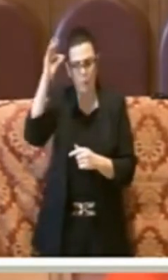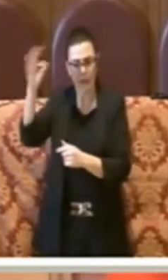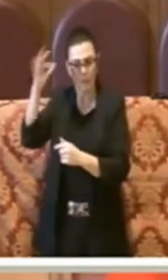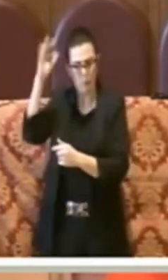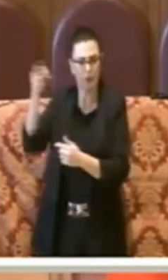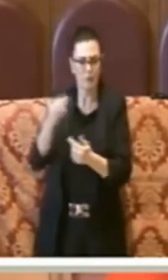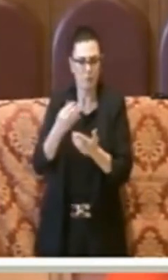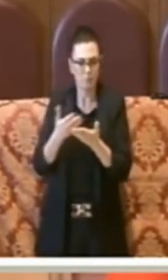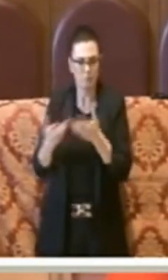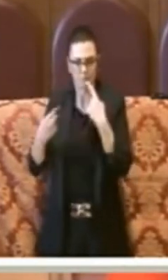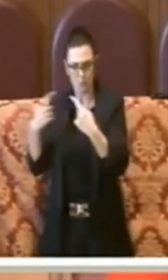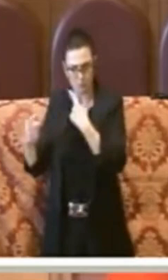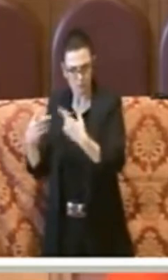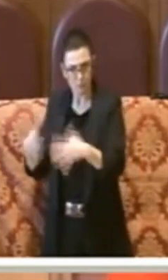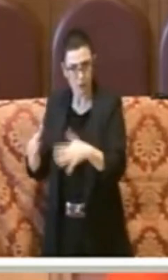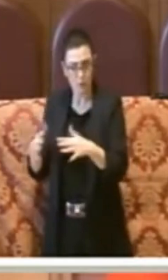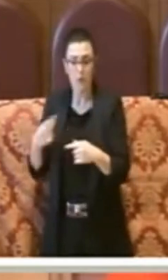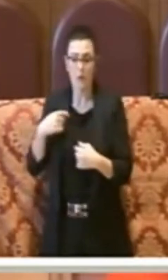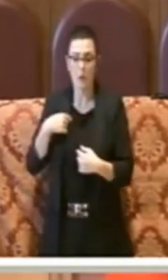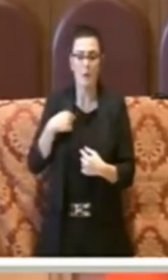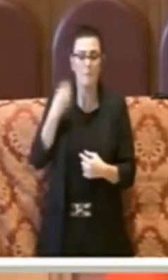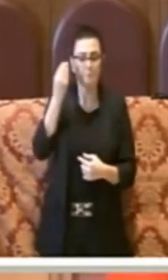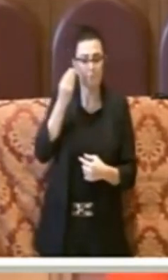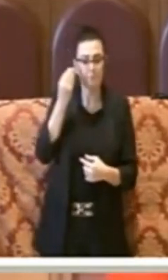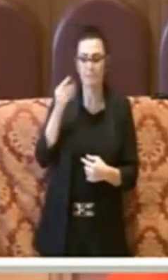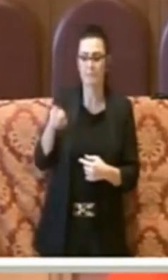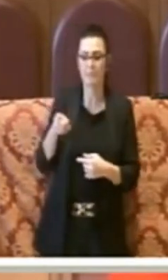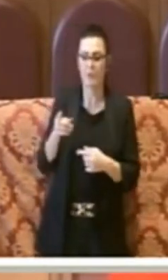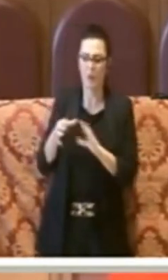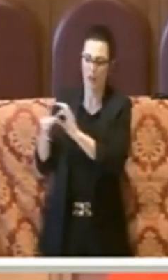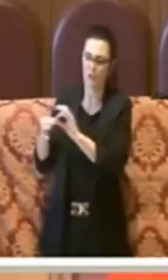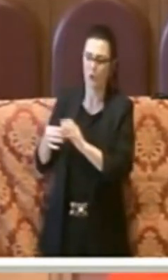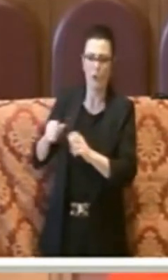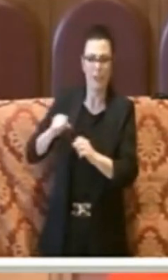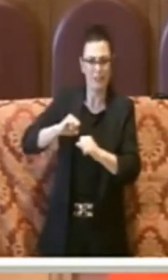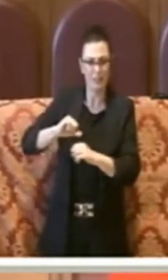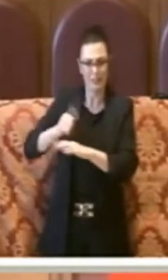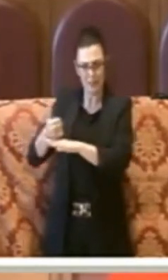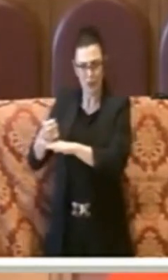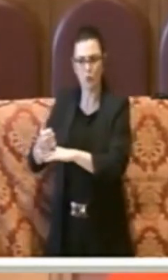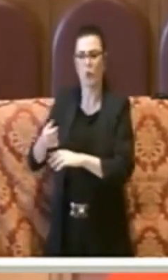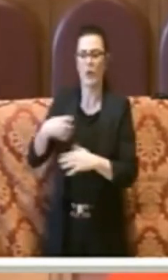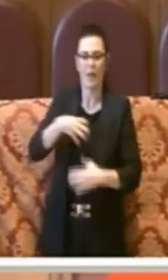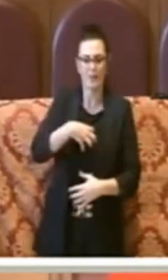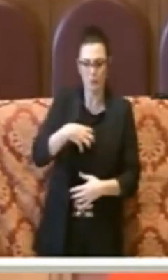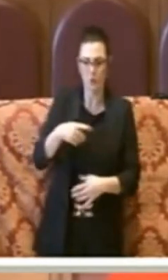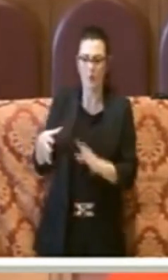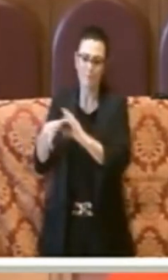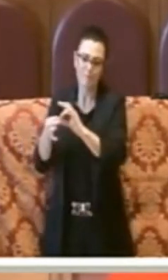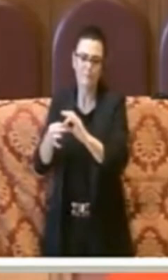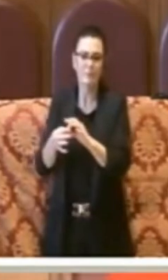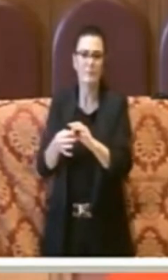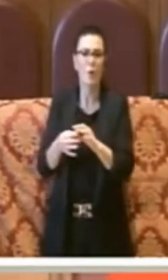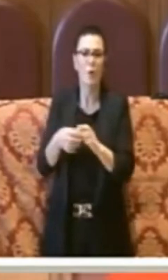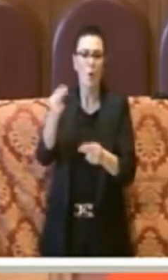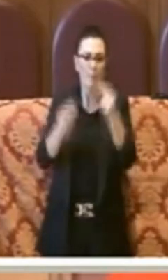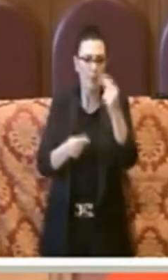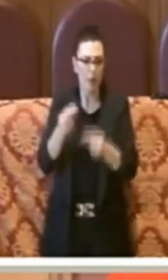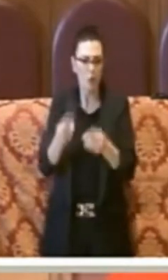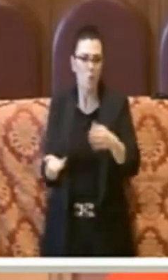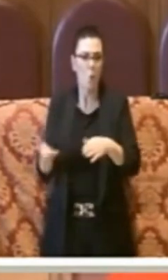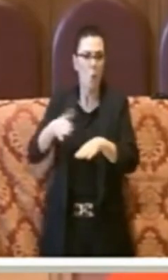sollecitazione specifica nei confronti dei direttori e dell'assessore sul coperture di bilancio rispetto a quegli